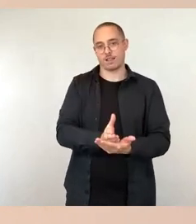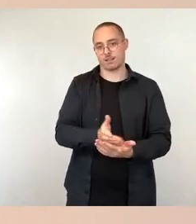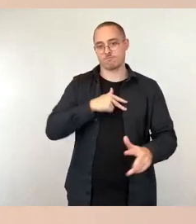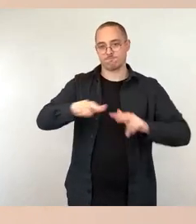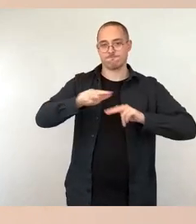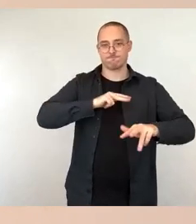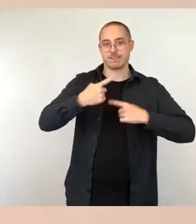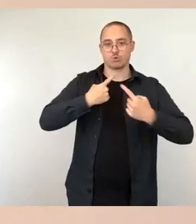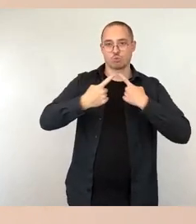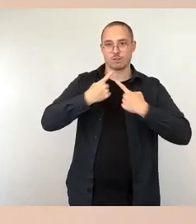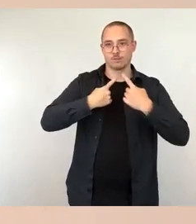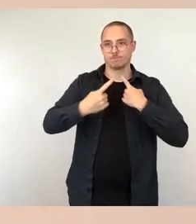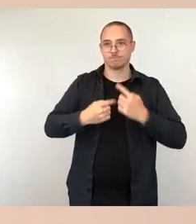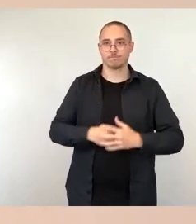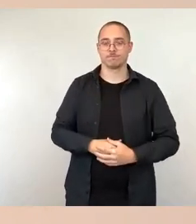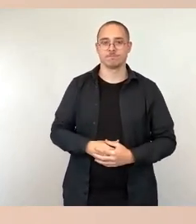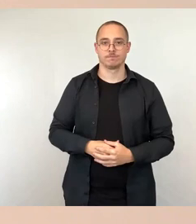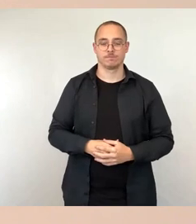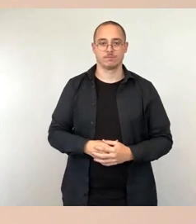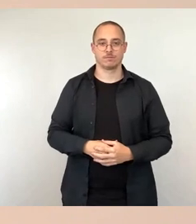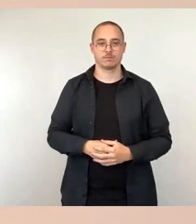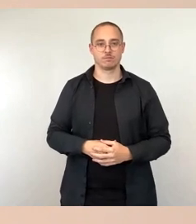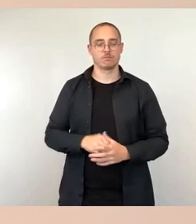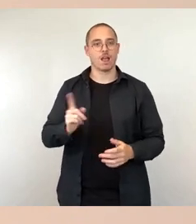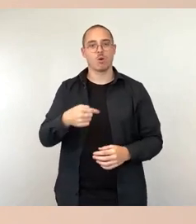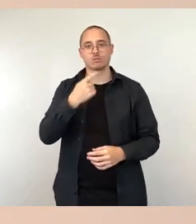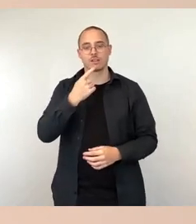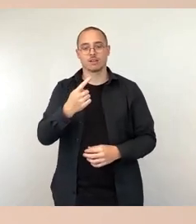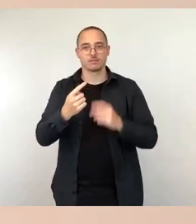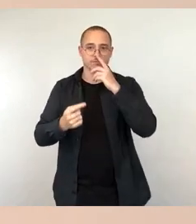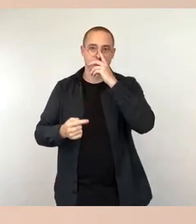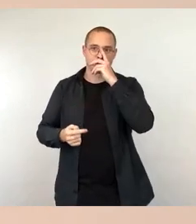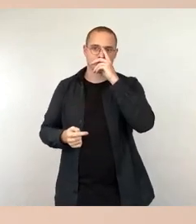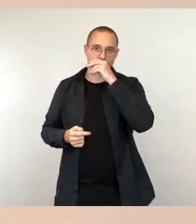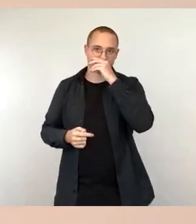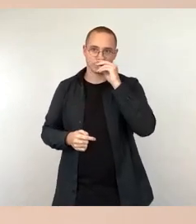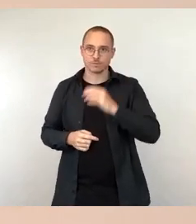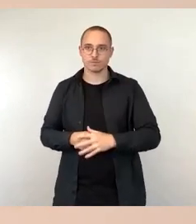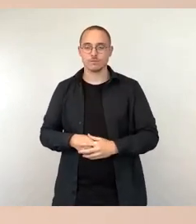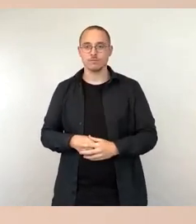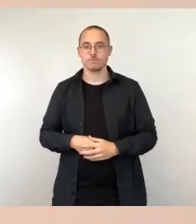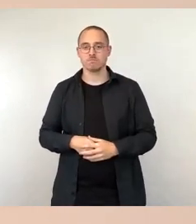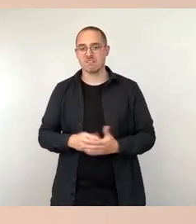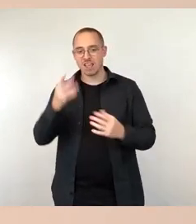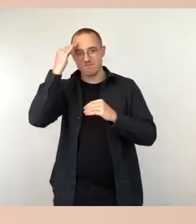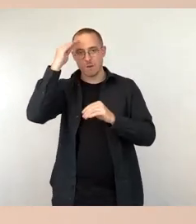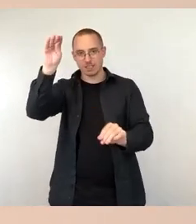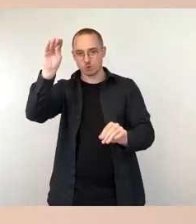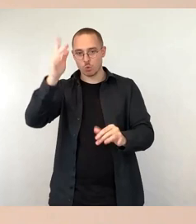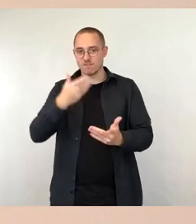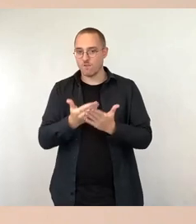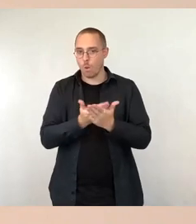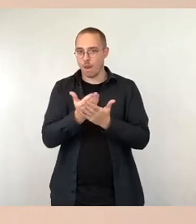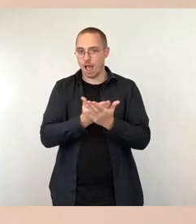Ich hatte ja gesagt, dass wir über eine Informationsvorlage eine Erhaltungsbedarfsprognose übermitteln wollen,